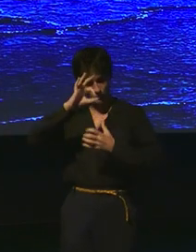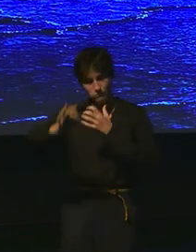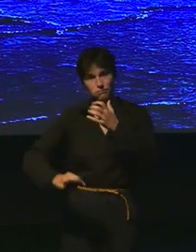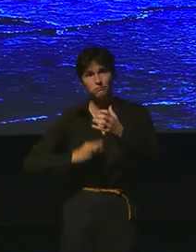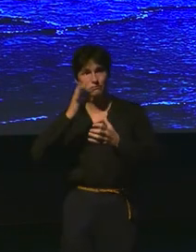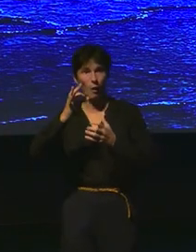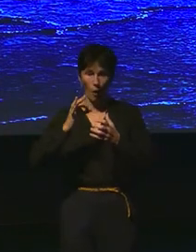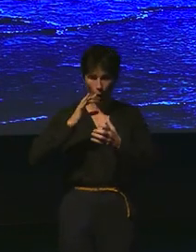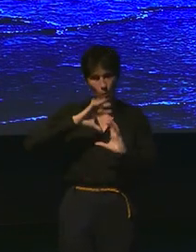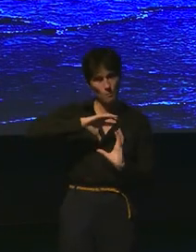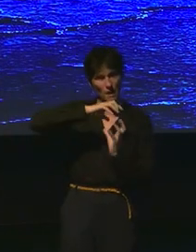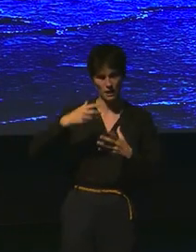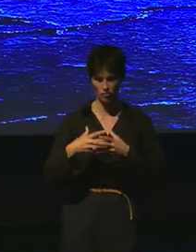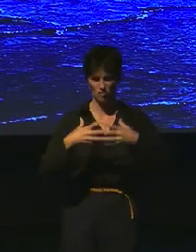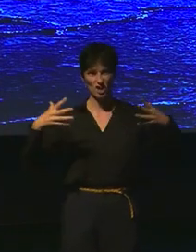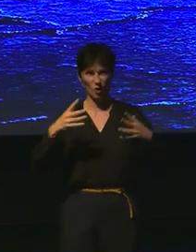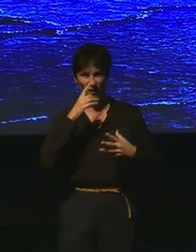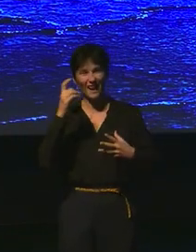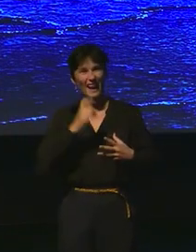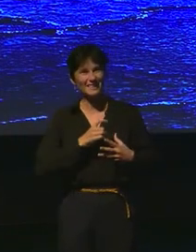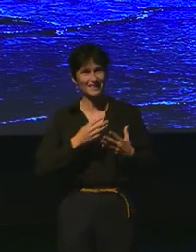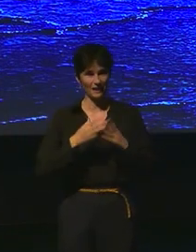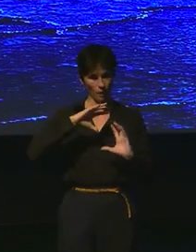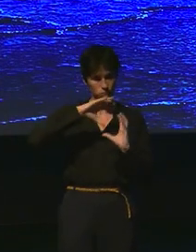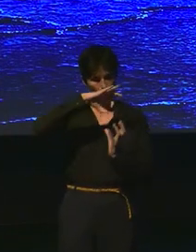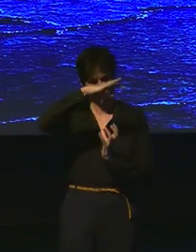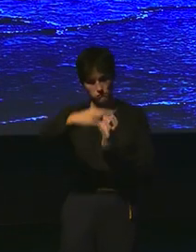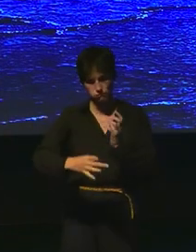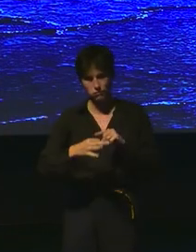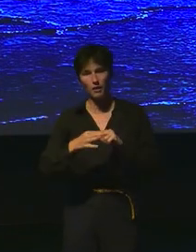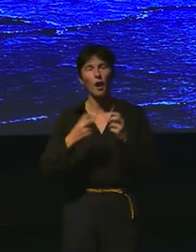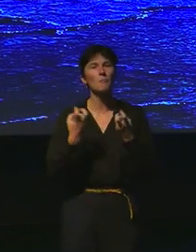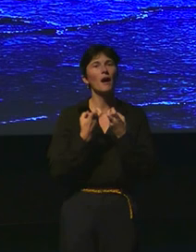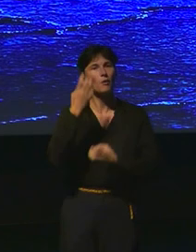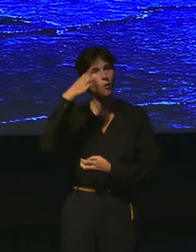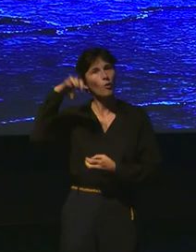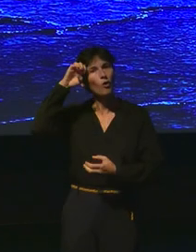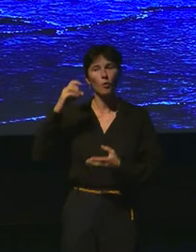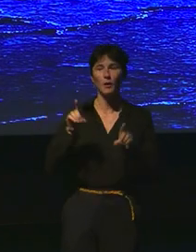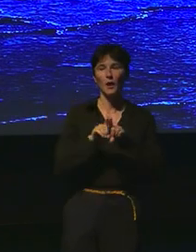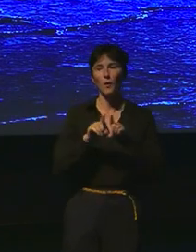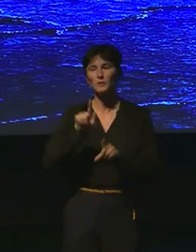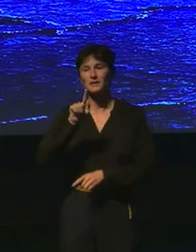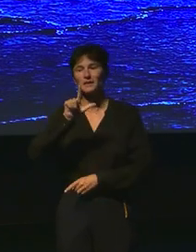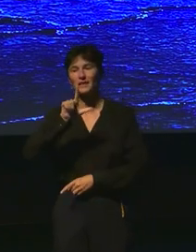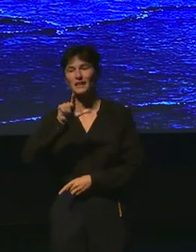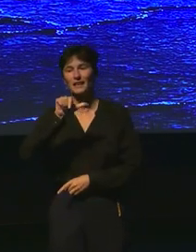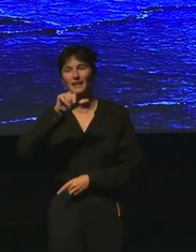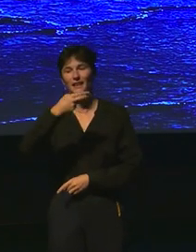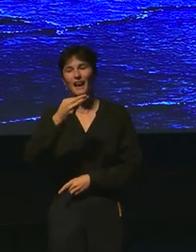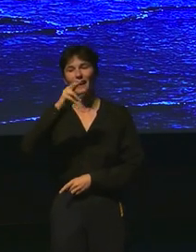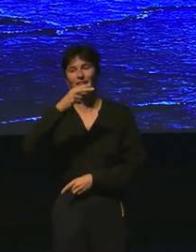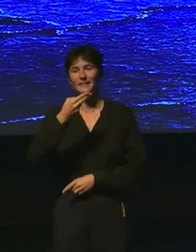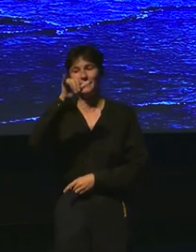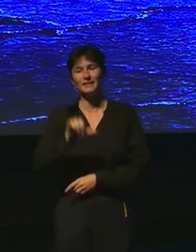géante gazeuse et des lignes comme l'Europe et le Ganybeau. Bien, un satellite qui va partir à la fin des deux semaines, un satellite